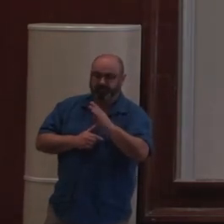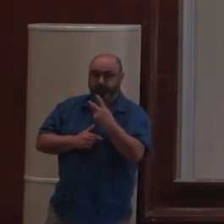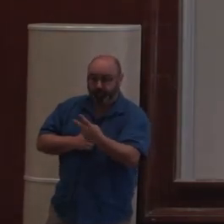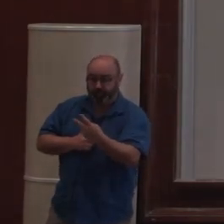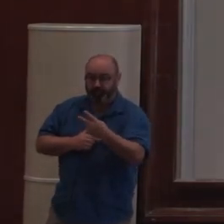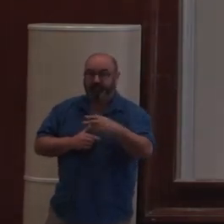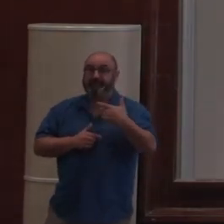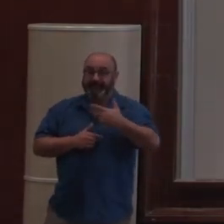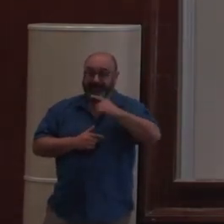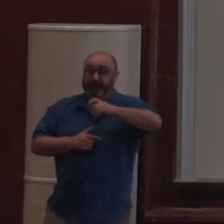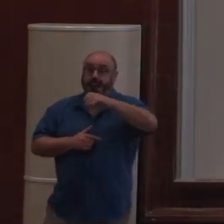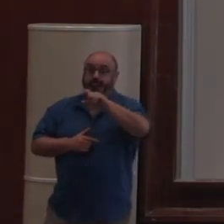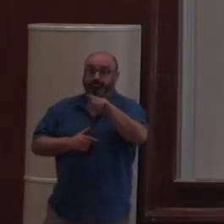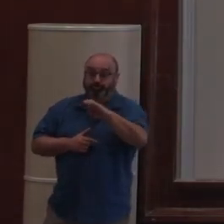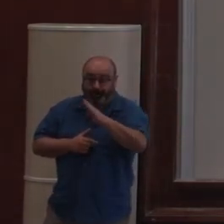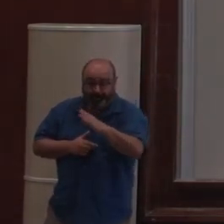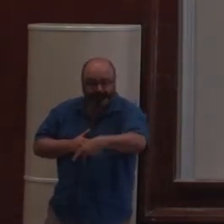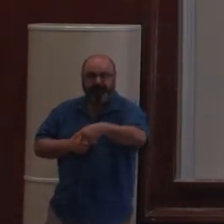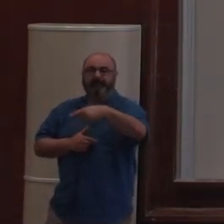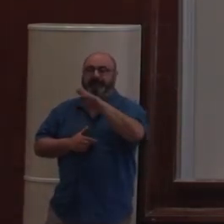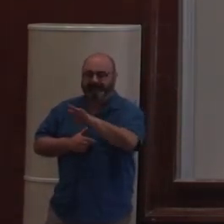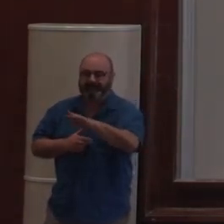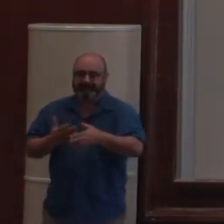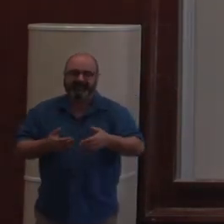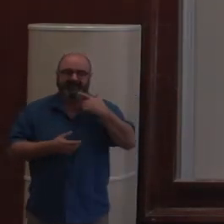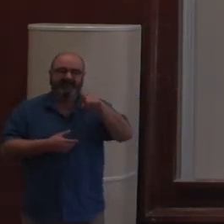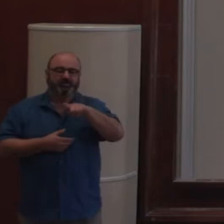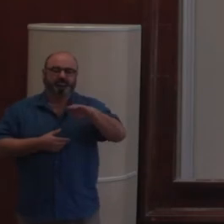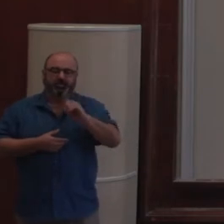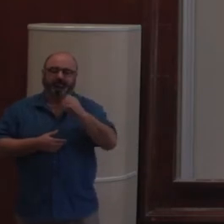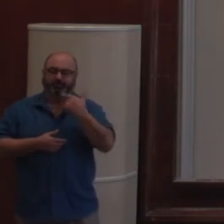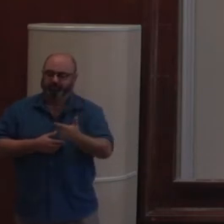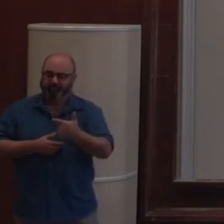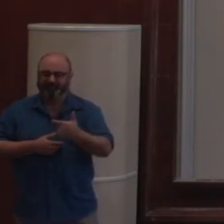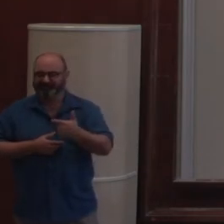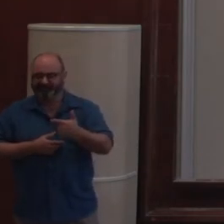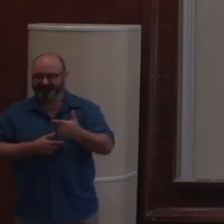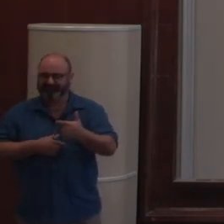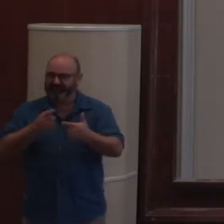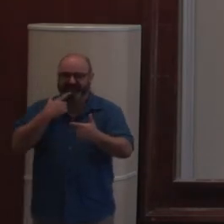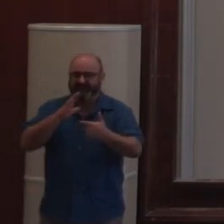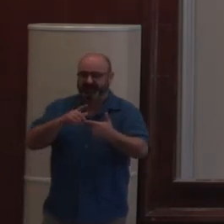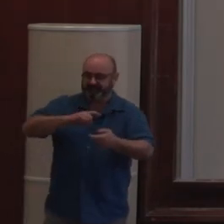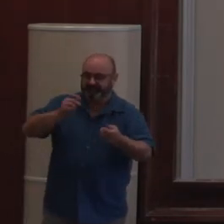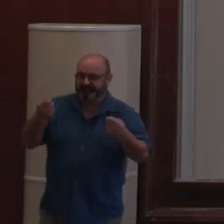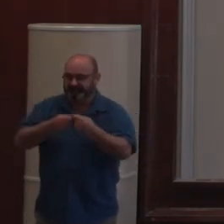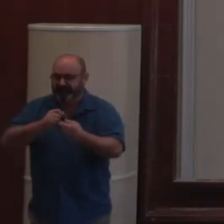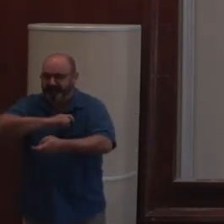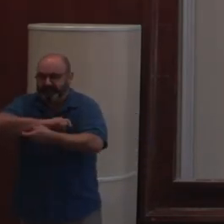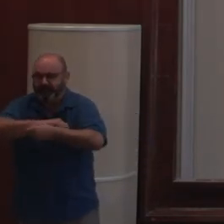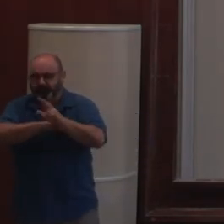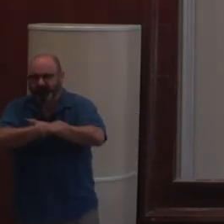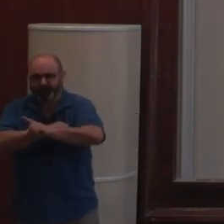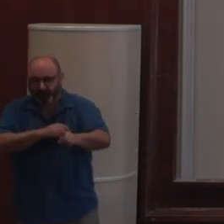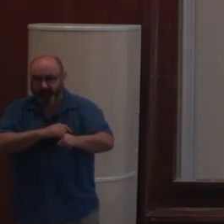On parle de ZOP4, maintenant. Alors, le principal problème qu'on a avec ZOP2, c'est que ça ne marche pas sur Python3. Et Python2,